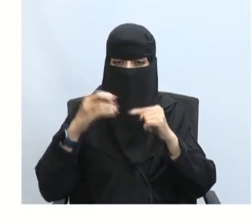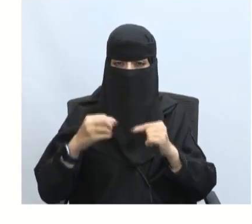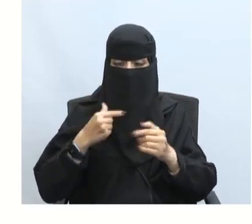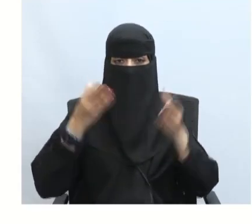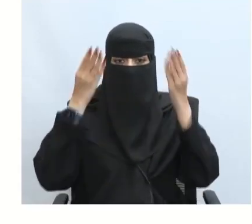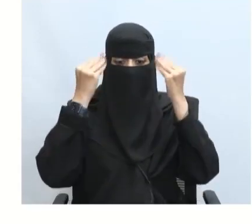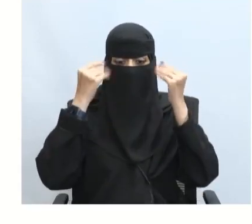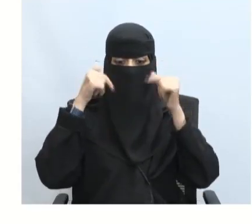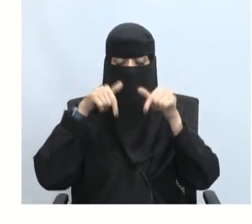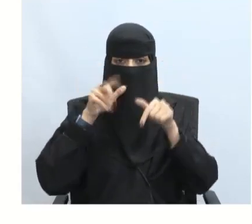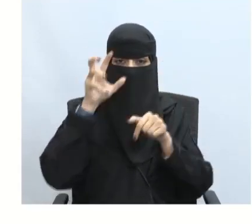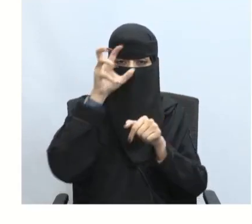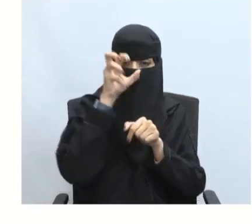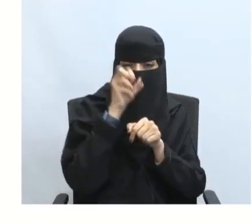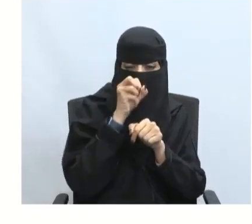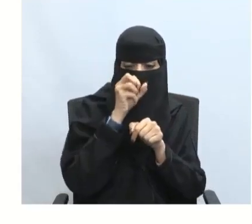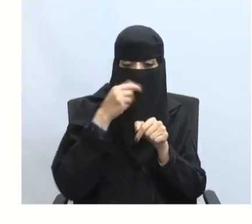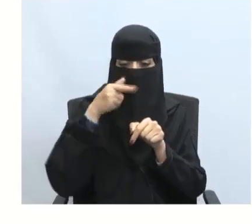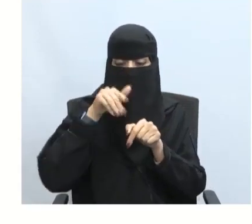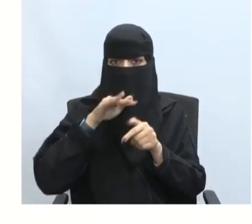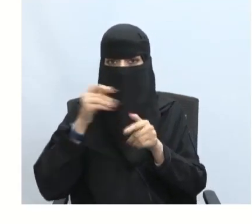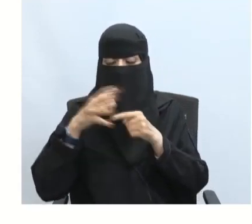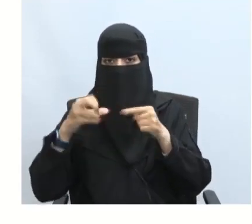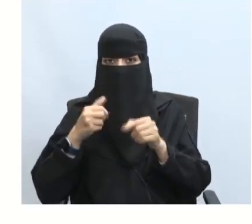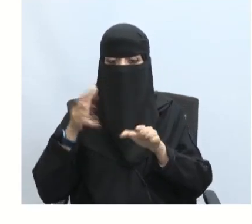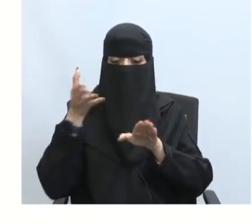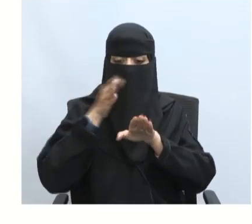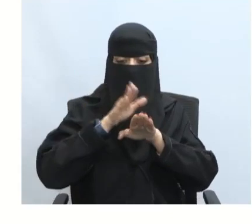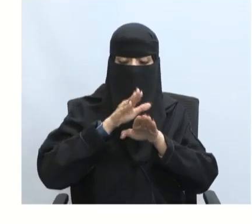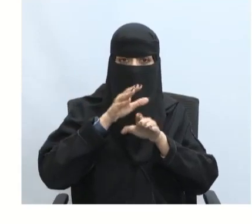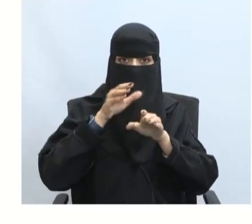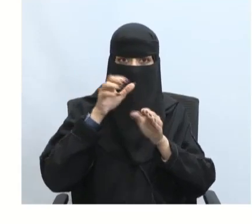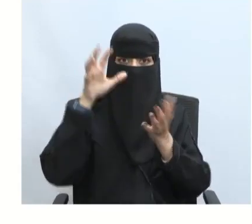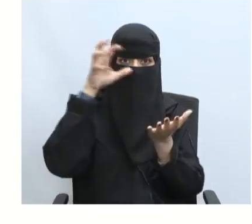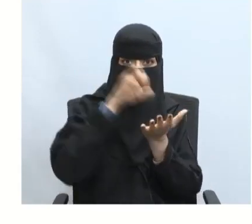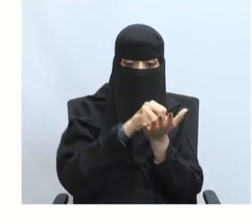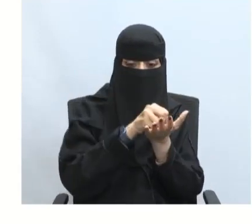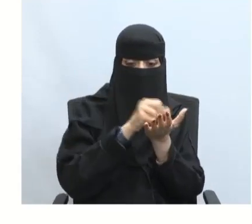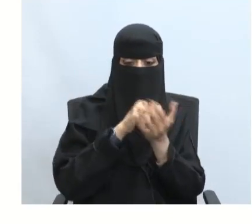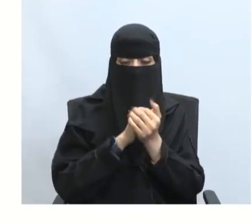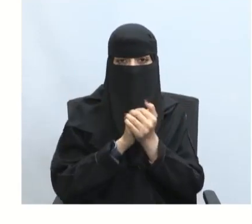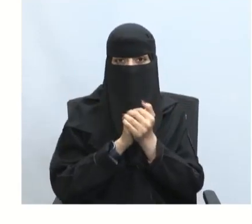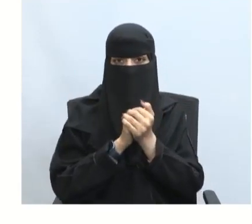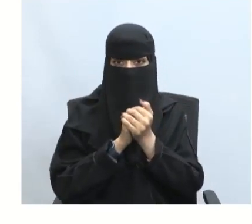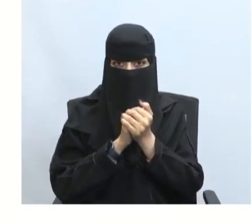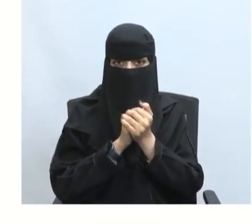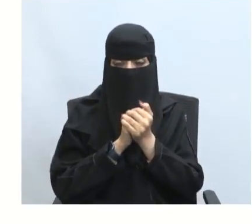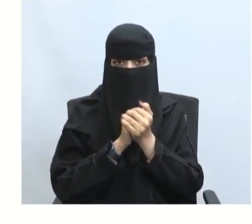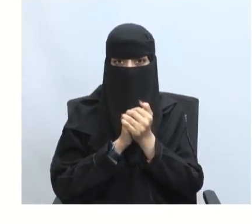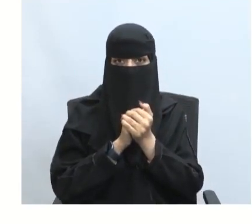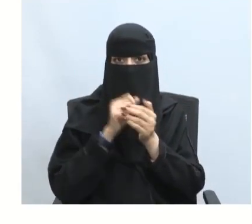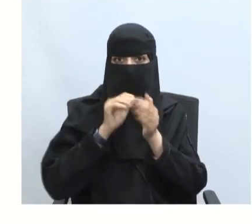بارك الله فيكم يكون فيها معلومات قليلة ويكون هناك كثير من الغموض على هذه الأزمة